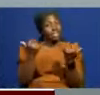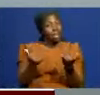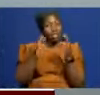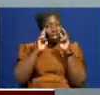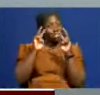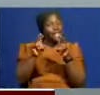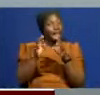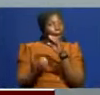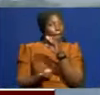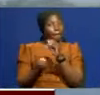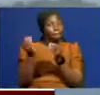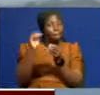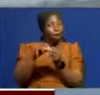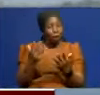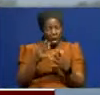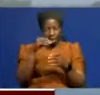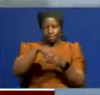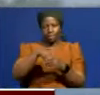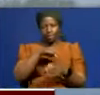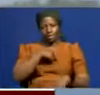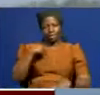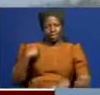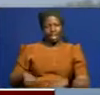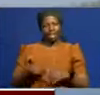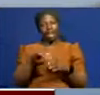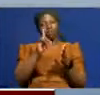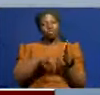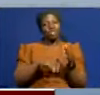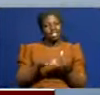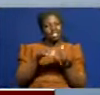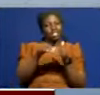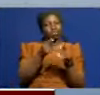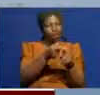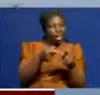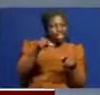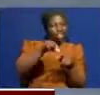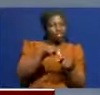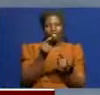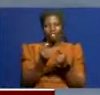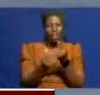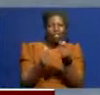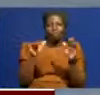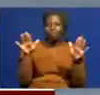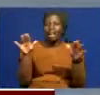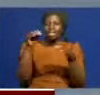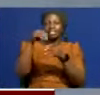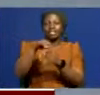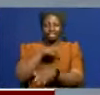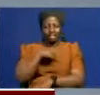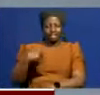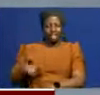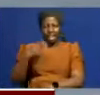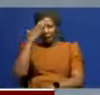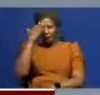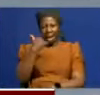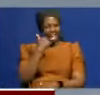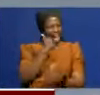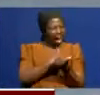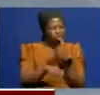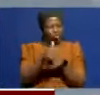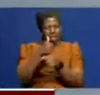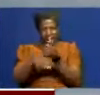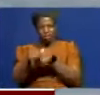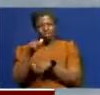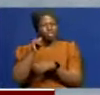Kinacho sababisha kuongezeka kwa idadi ya ndege adimu nchini china ni mfululizu wa hatua madhubuti za kulinda